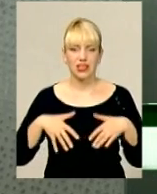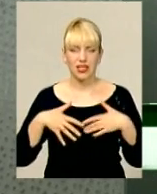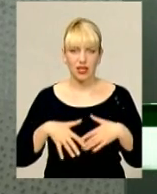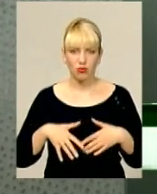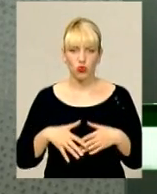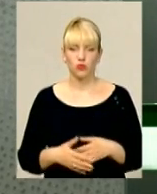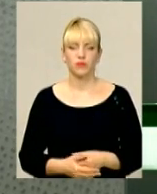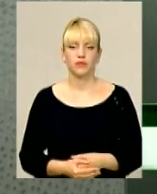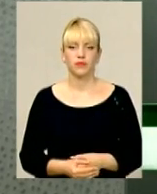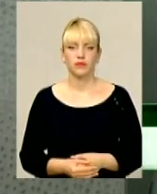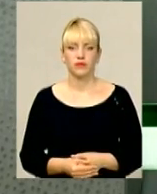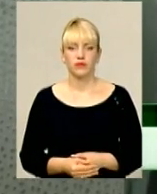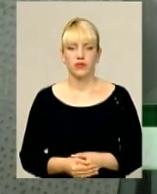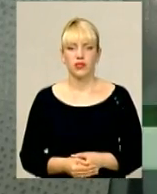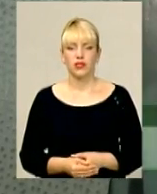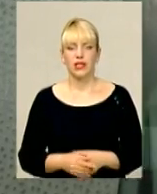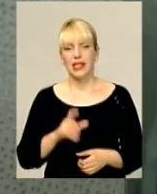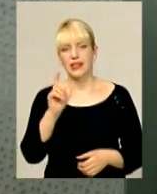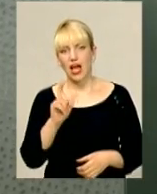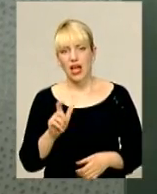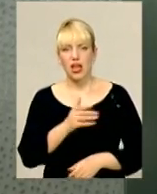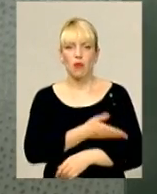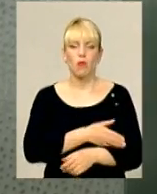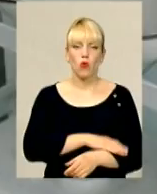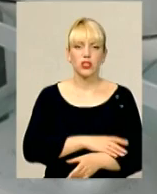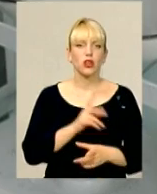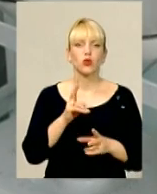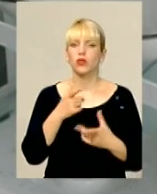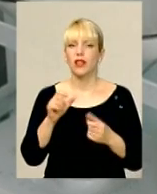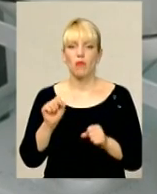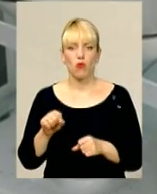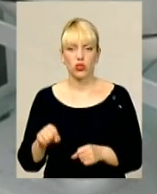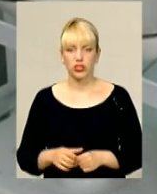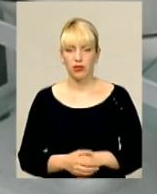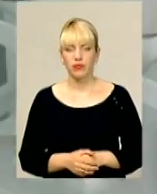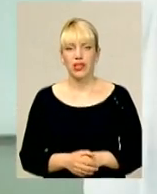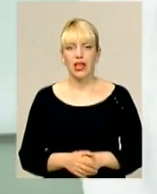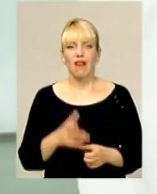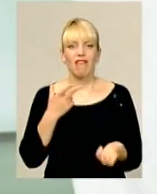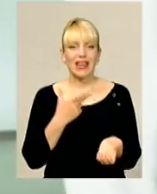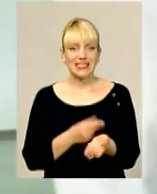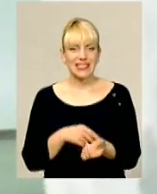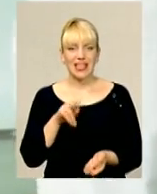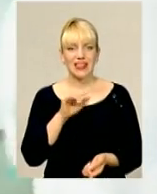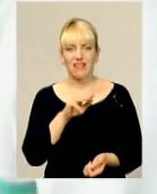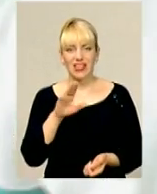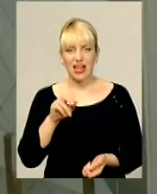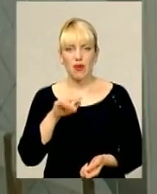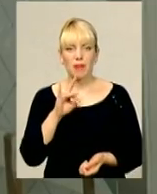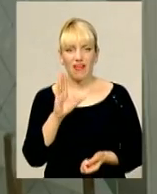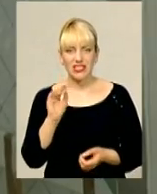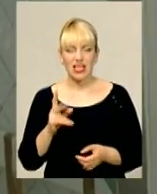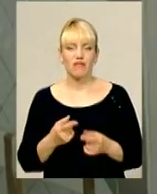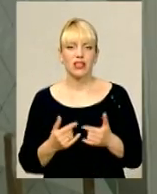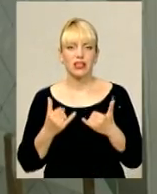Криму, з Італії, з Польщі. Ну, хто де може. Навіть вакцина дифтерійно-правцевої групи для профілактичних